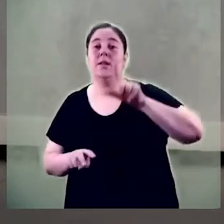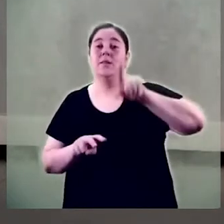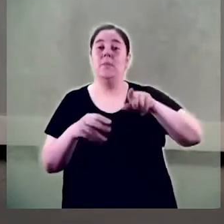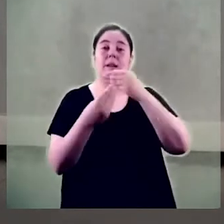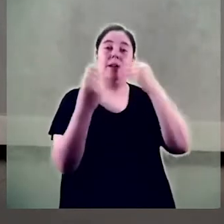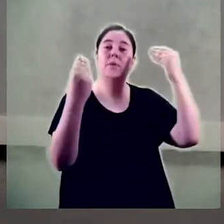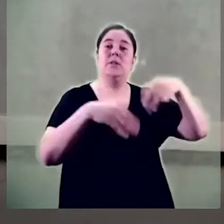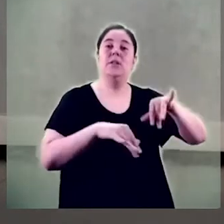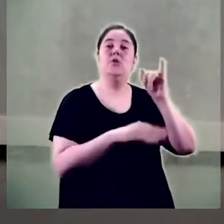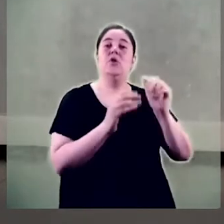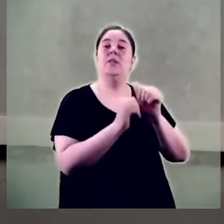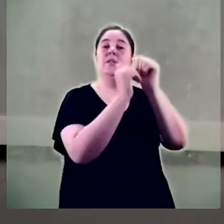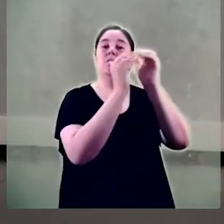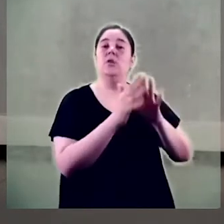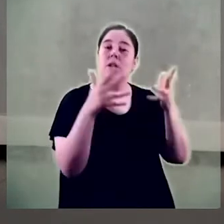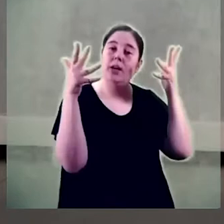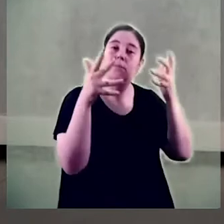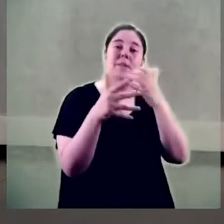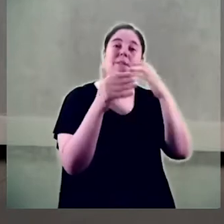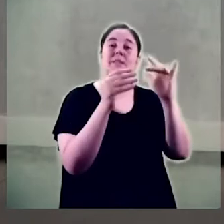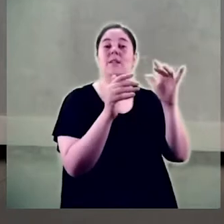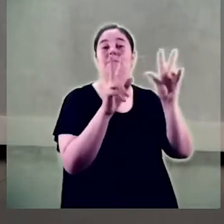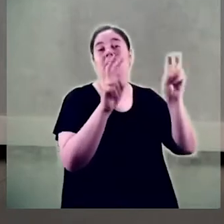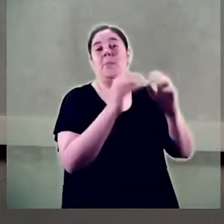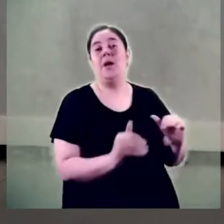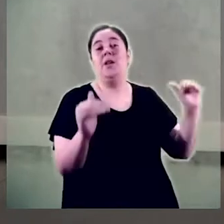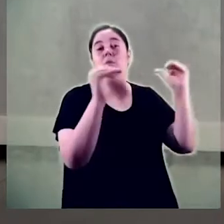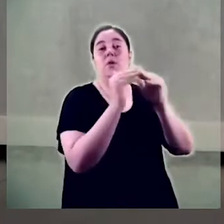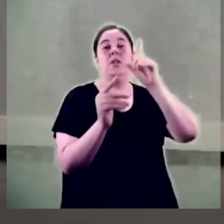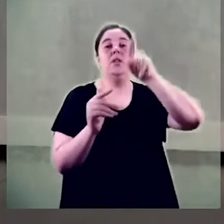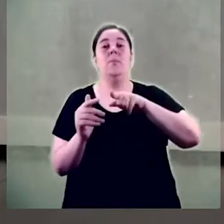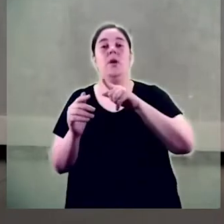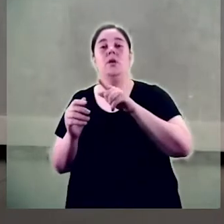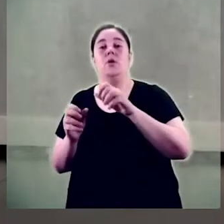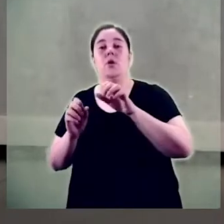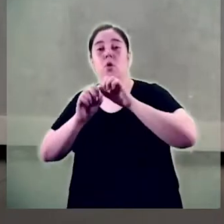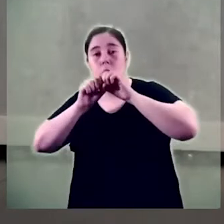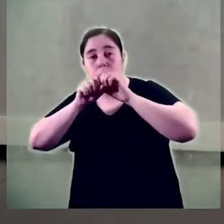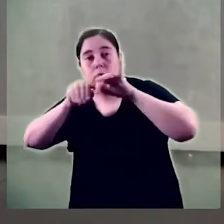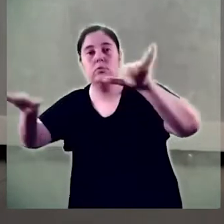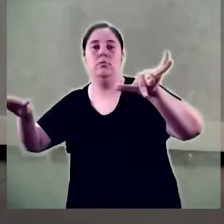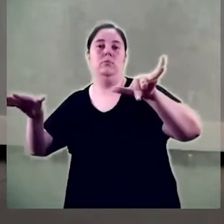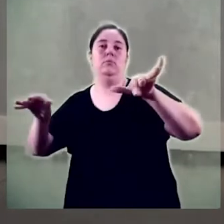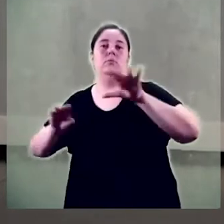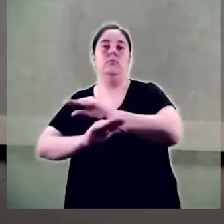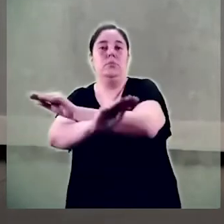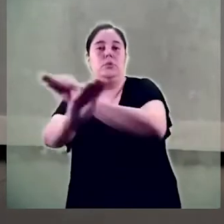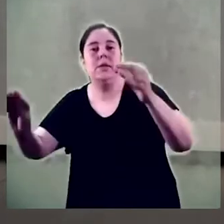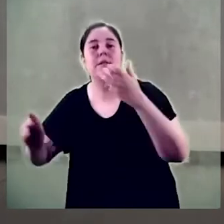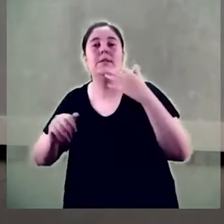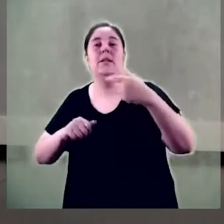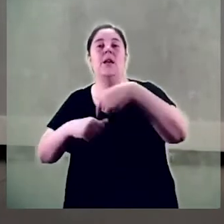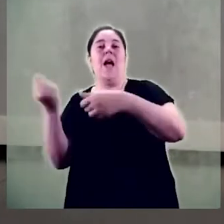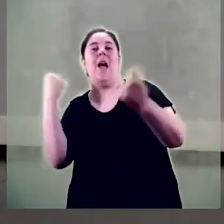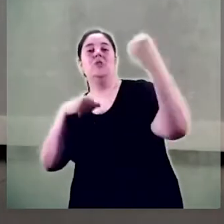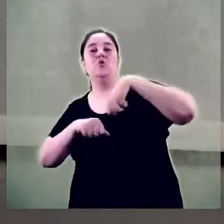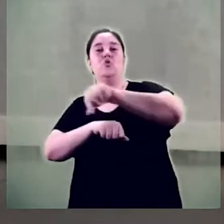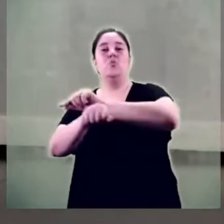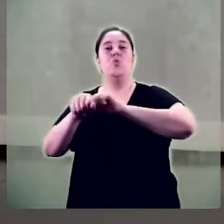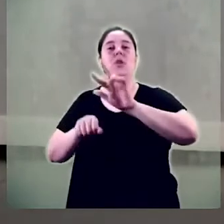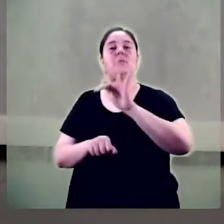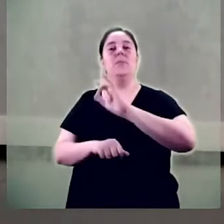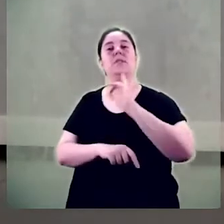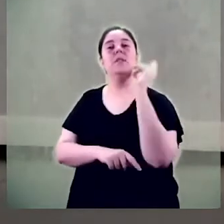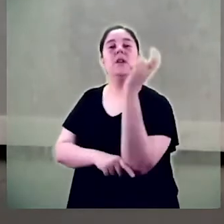institucional i assessoriament en matèria d'igualtat i la comunicació i difusió de les accions polítiques i recursos en matèria d